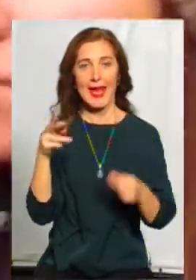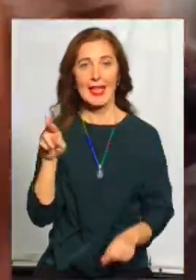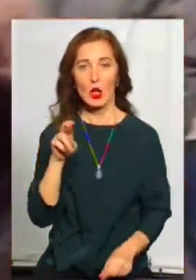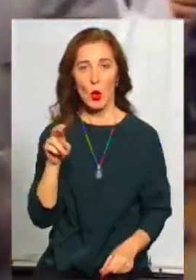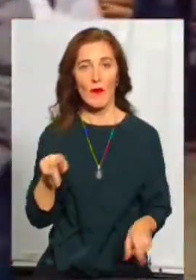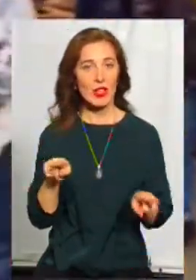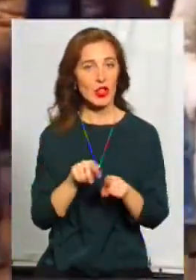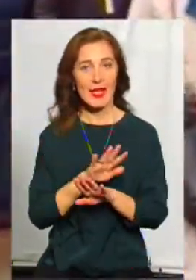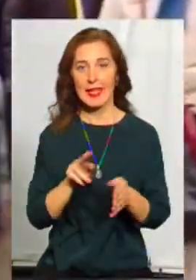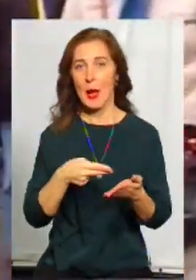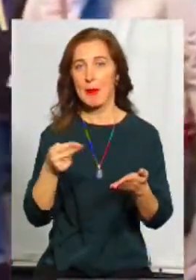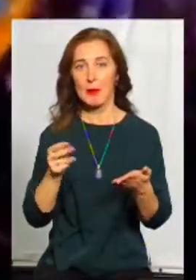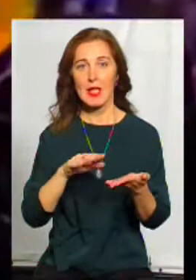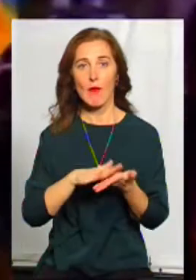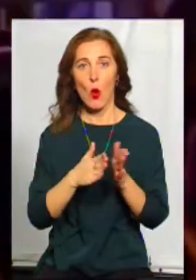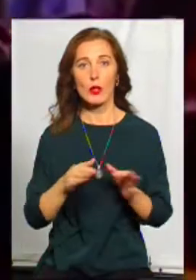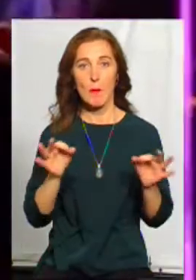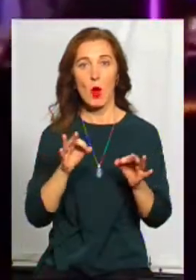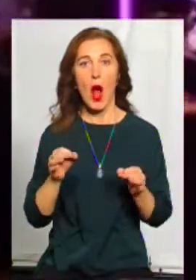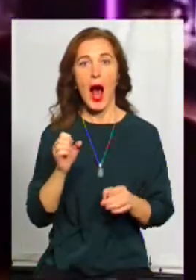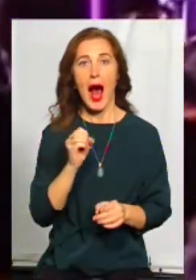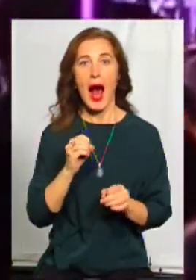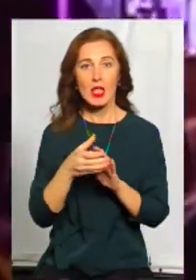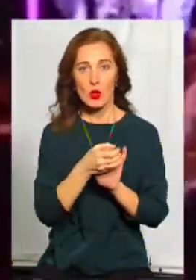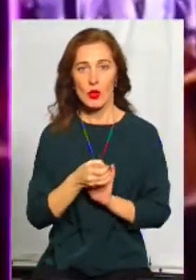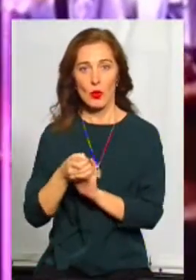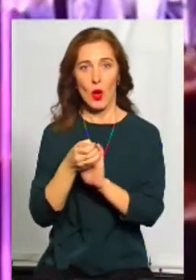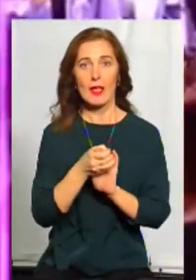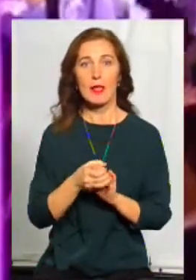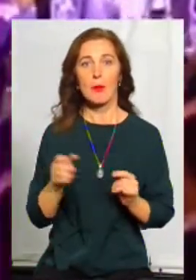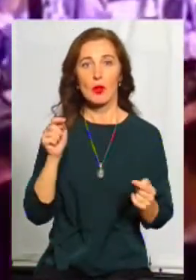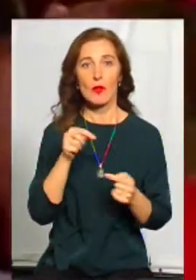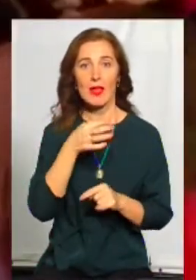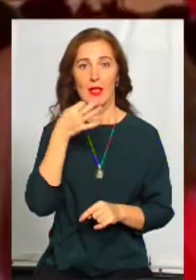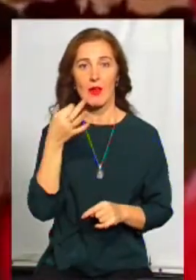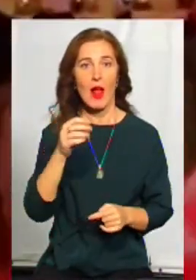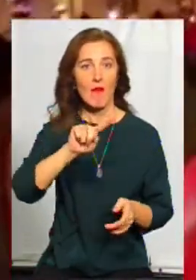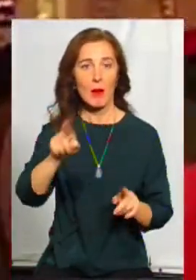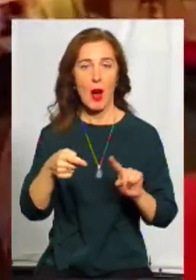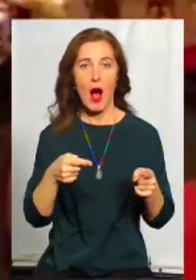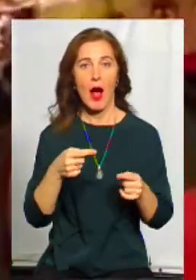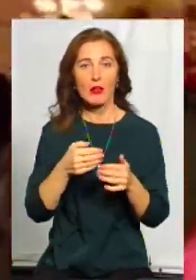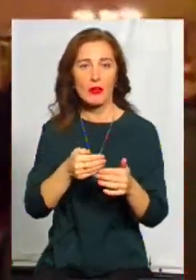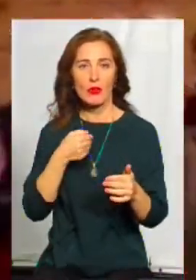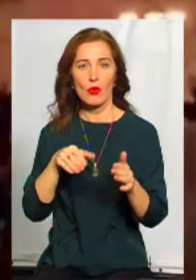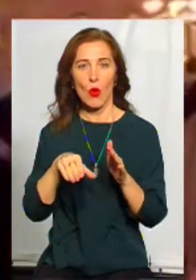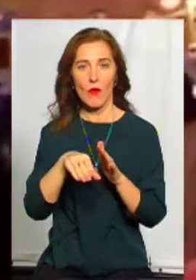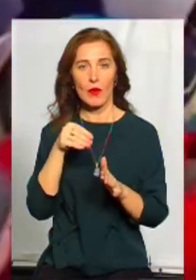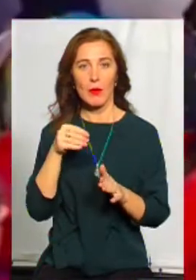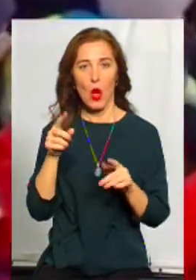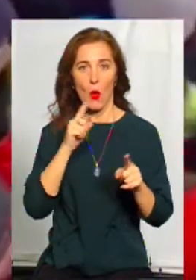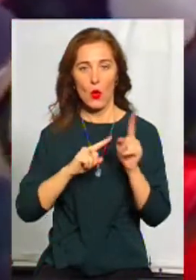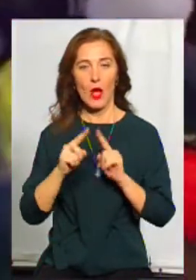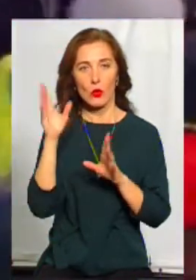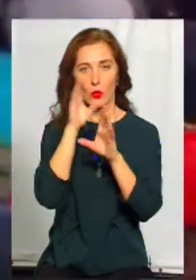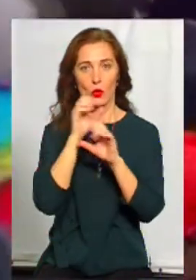таки не підписав угоди про асоціацію. На вечірньому вічі протестувальники заявили, вимагають дострокових виборів у раду. Уночі